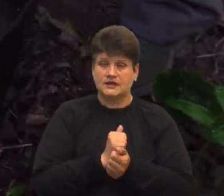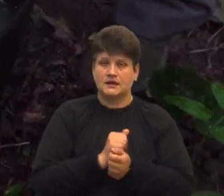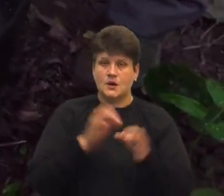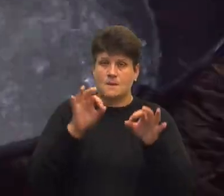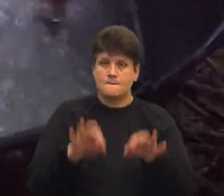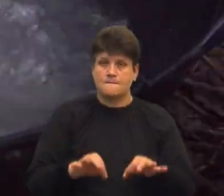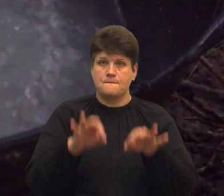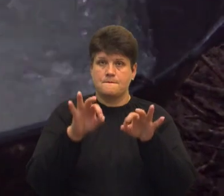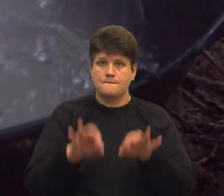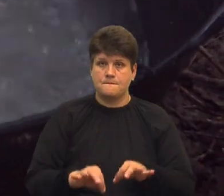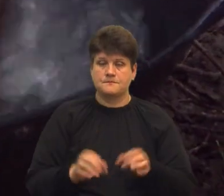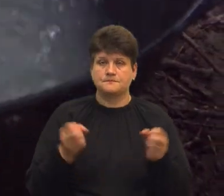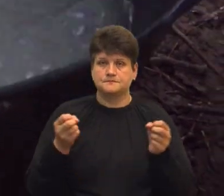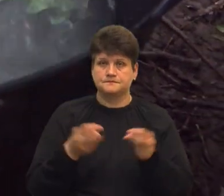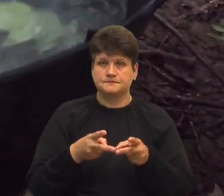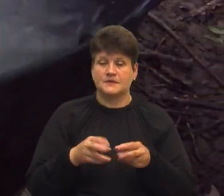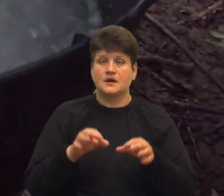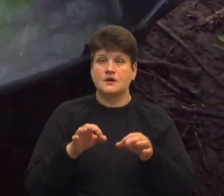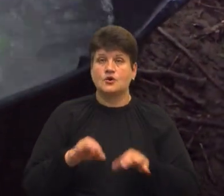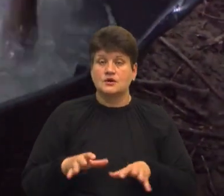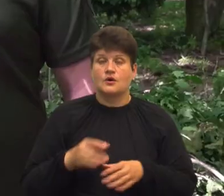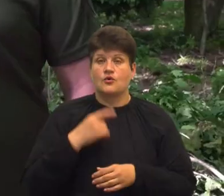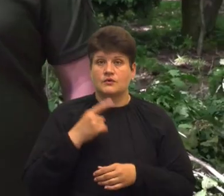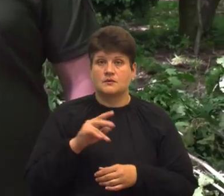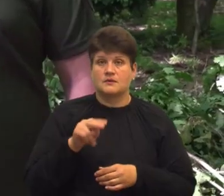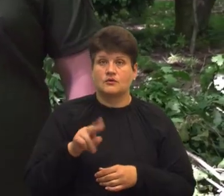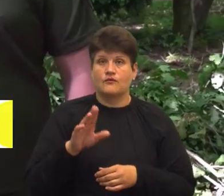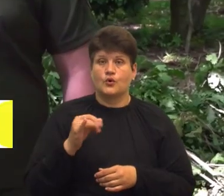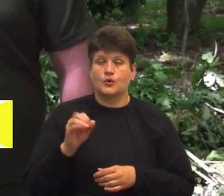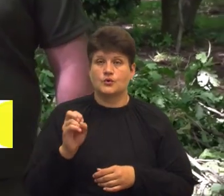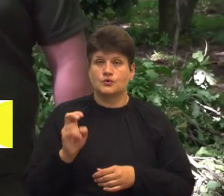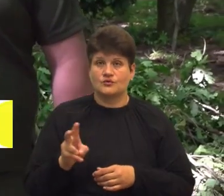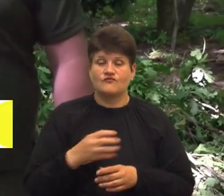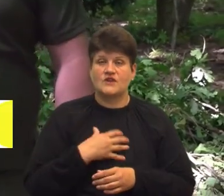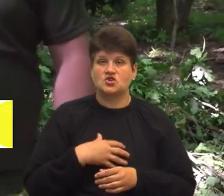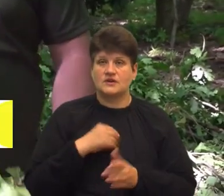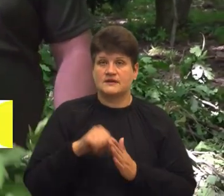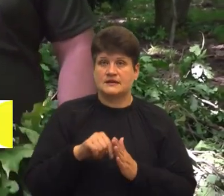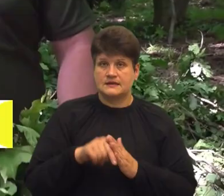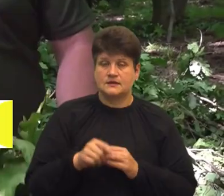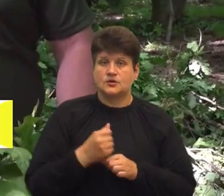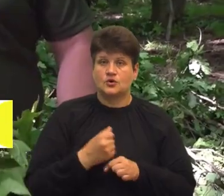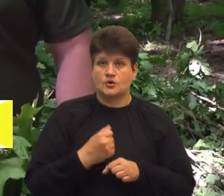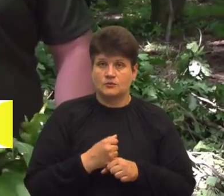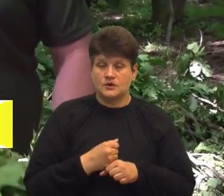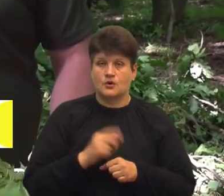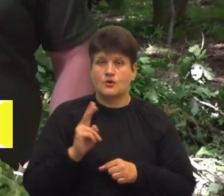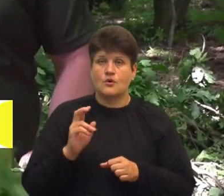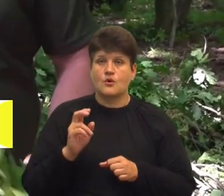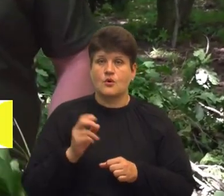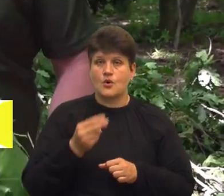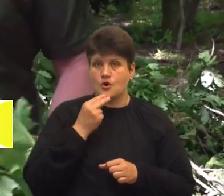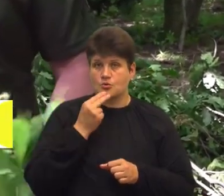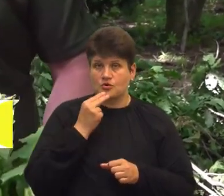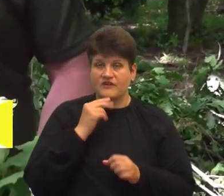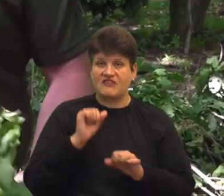головний інженер Кременецького лісового господарства Павло Войтюк Важливою складовою при виготовленні кормових віників для диких тварин